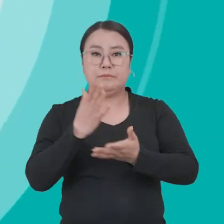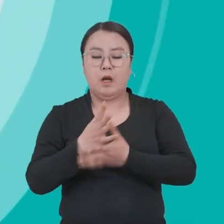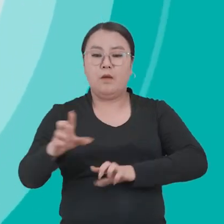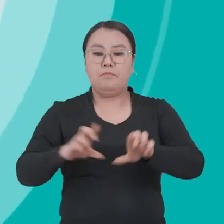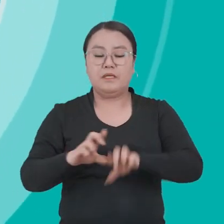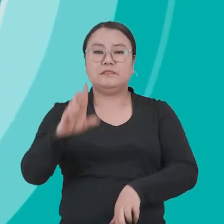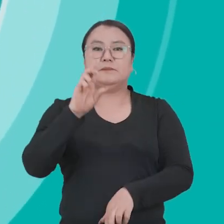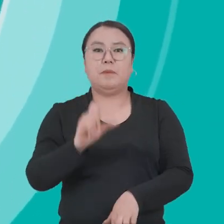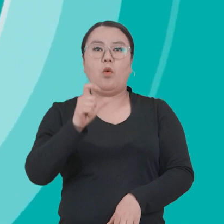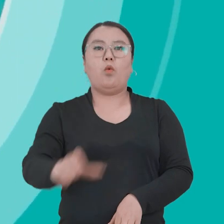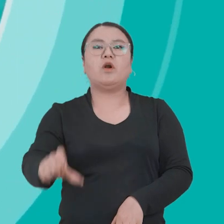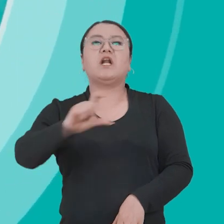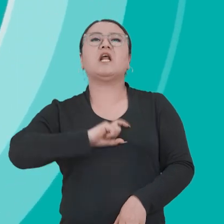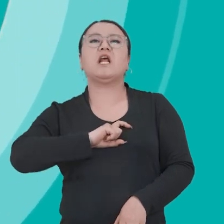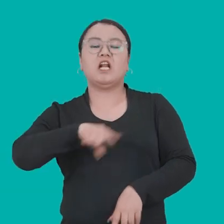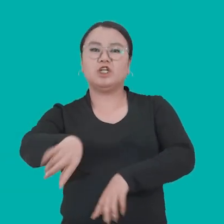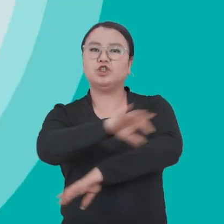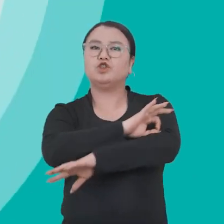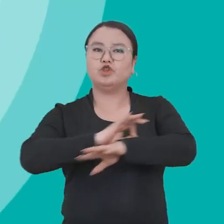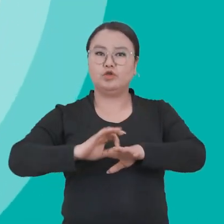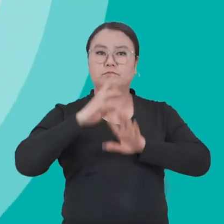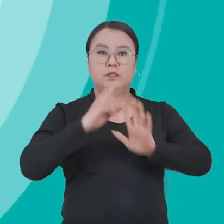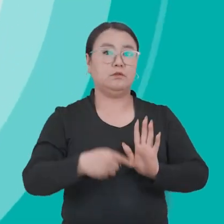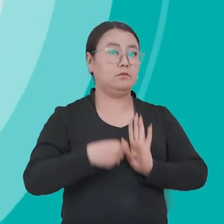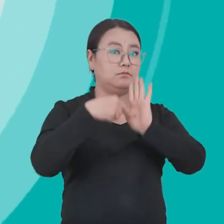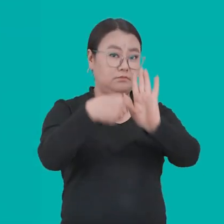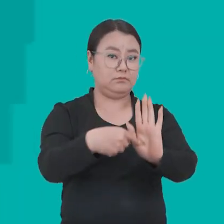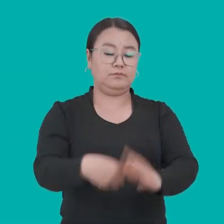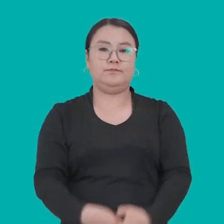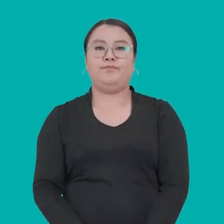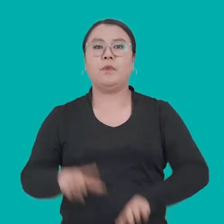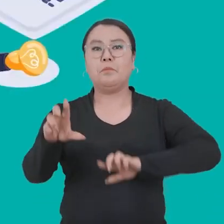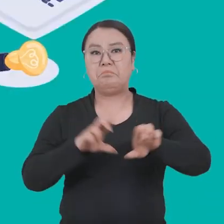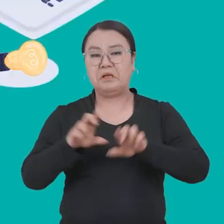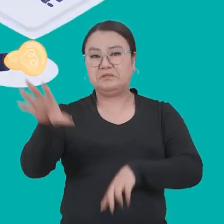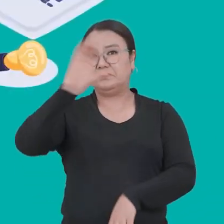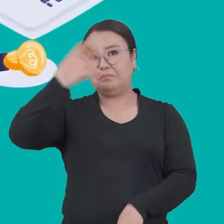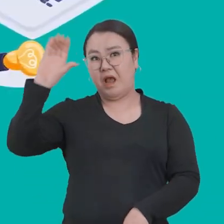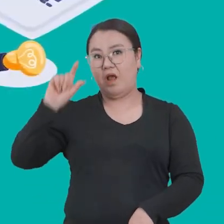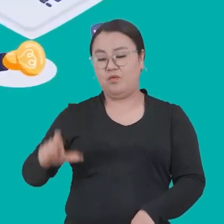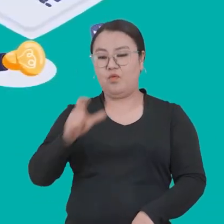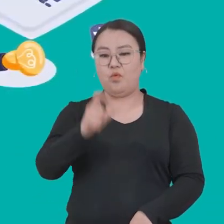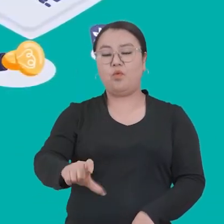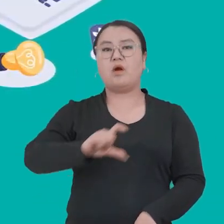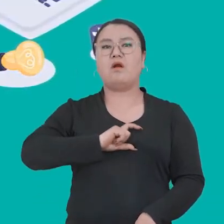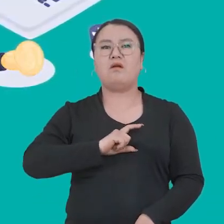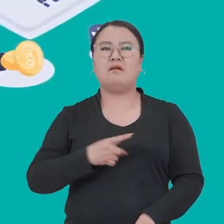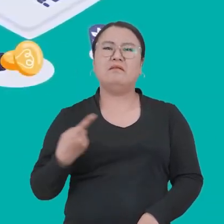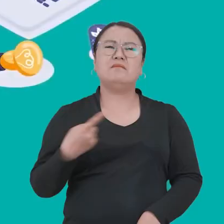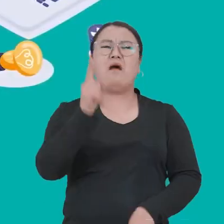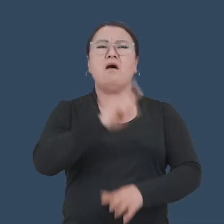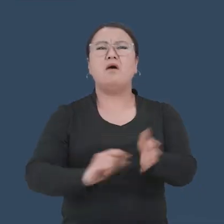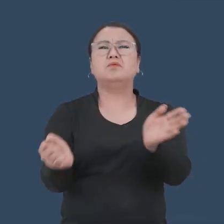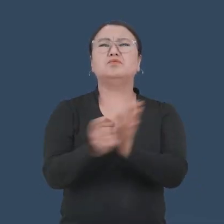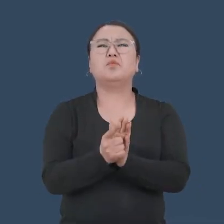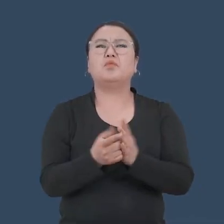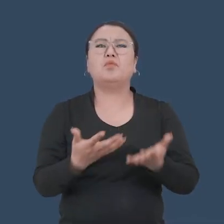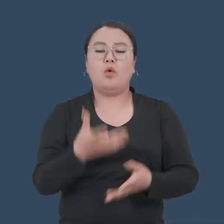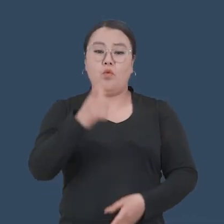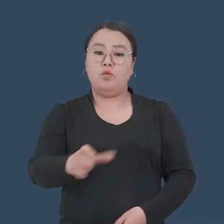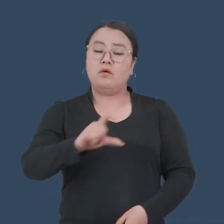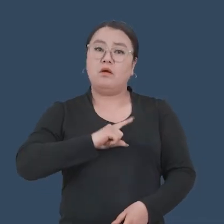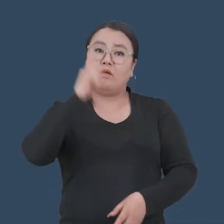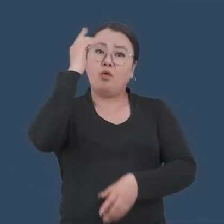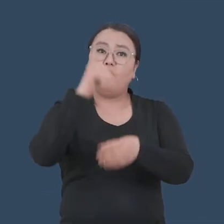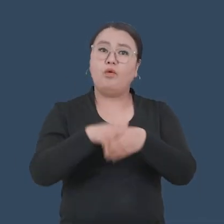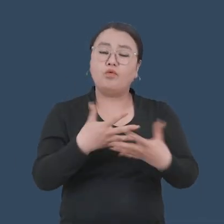хүнний эррх «глобаалт үс Republican» талылүүлж баян «Biznancy» байхүлгийн Art хүнний эррх ягаад чыхуэл баян хүнний эррх иыдг